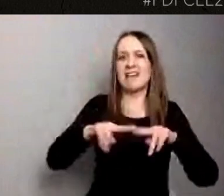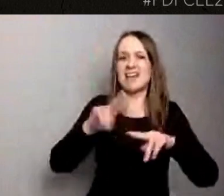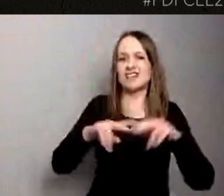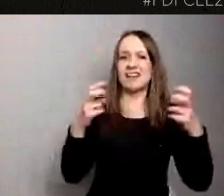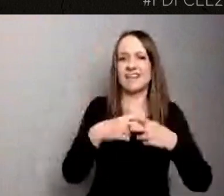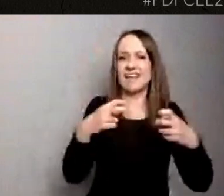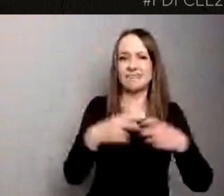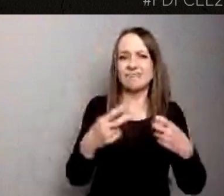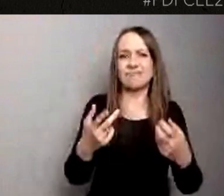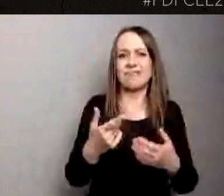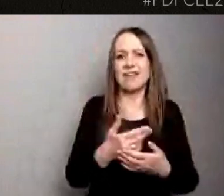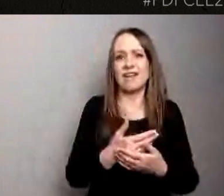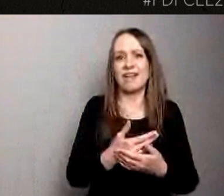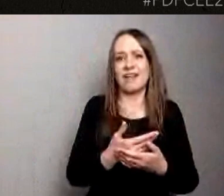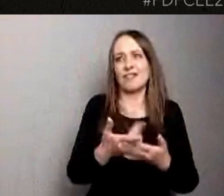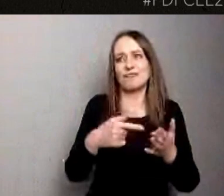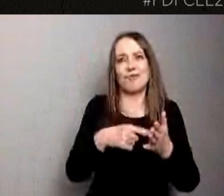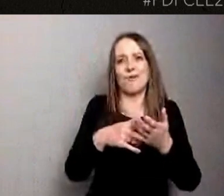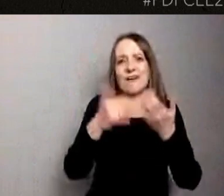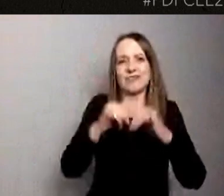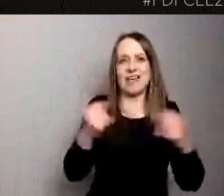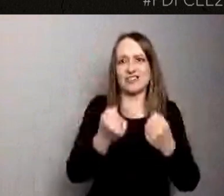oderwaniu. To jest wszystko ze sobą połączone.